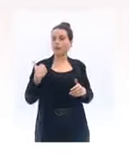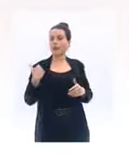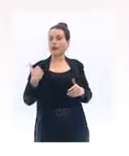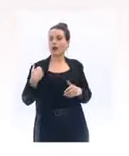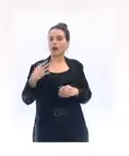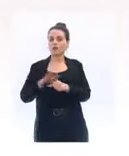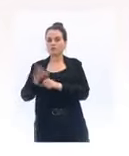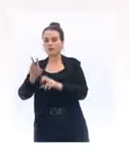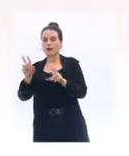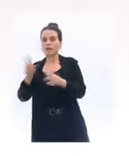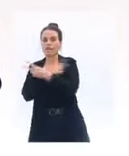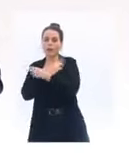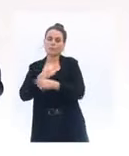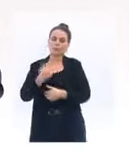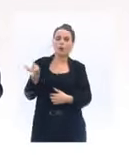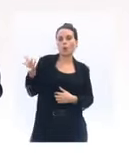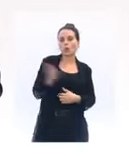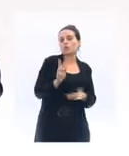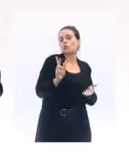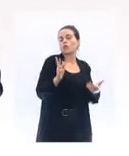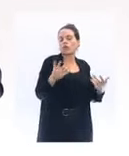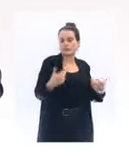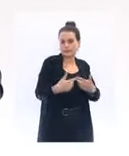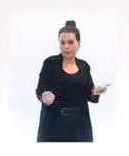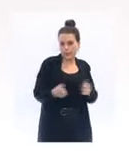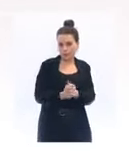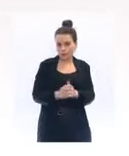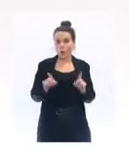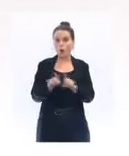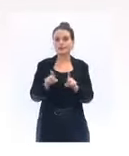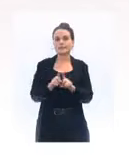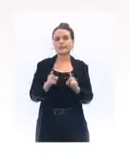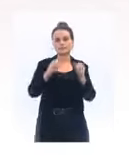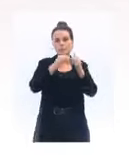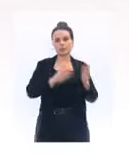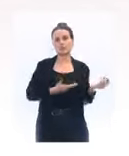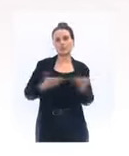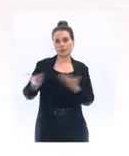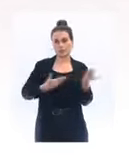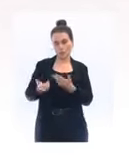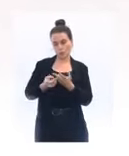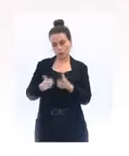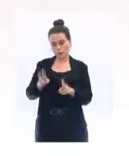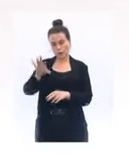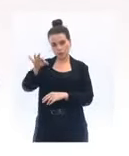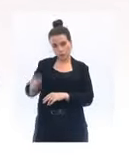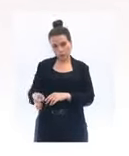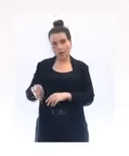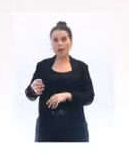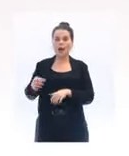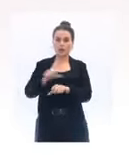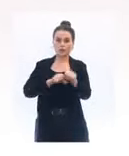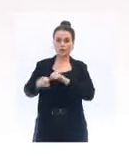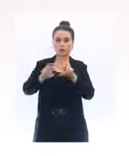Les déménagements seront aussi, ce n'est pas une tolérance autorisée, sur justificatif évidemment de l'entreprise de déménagement